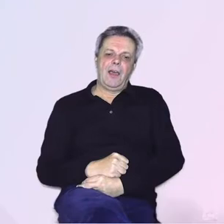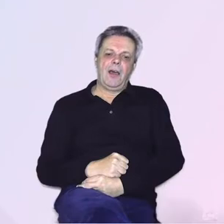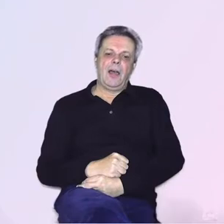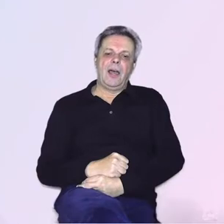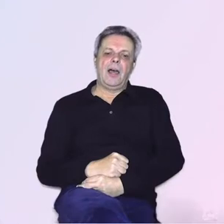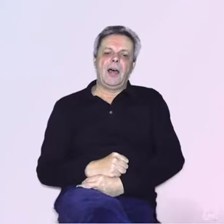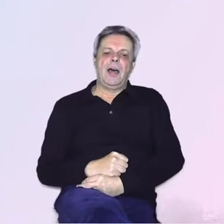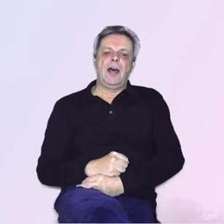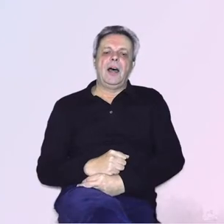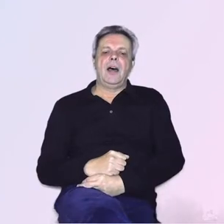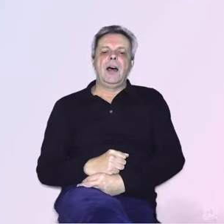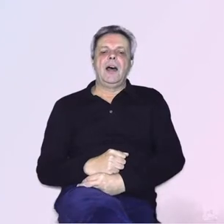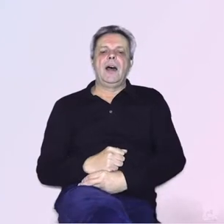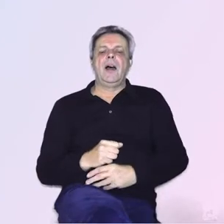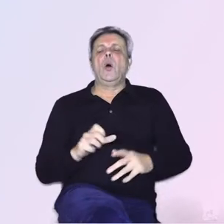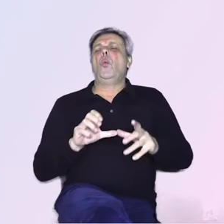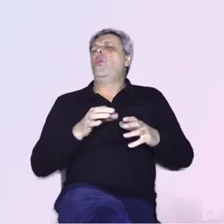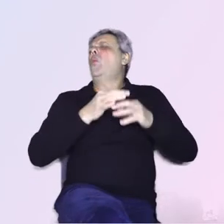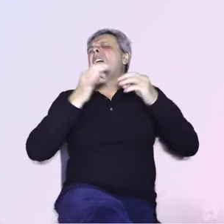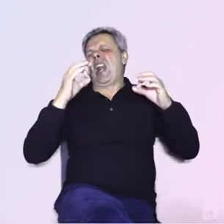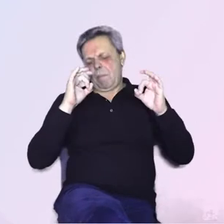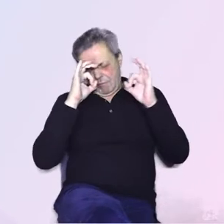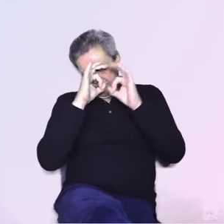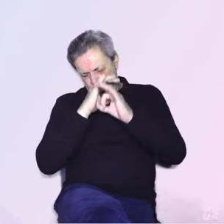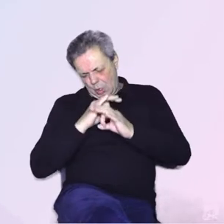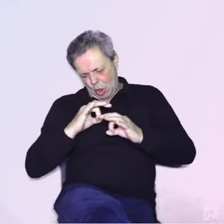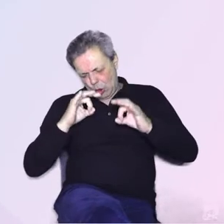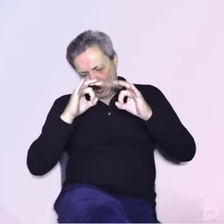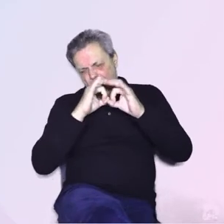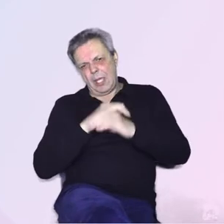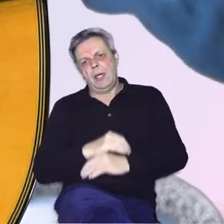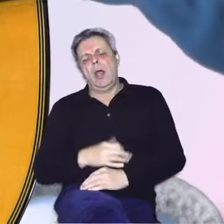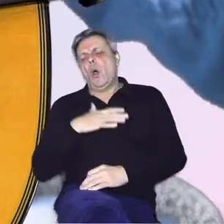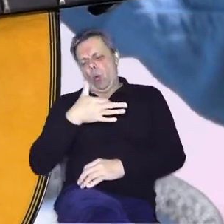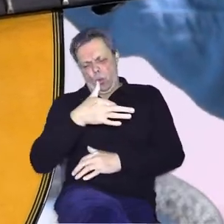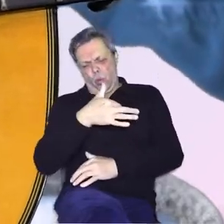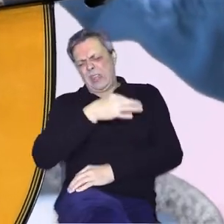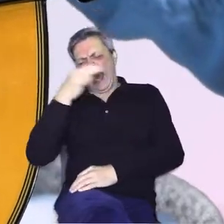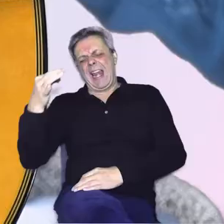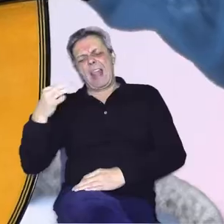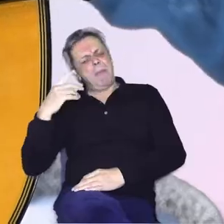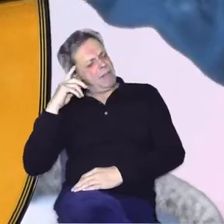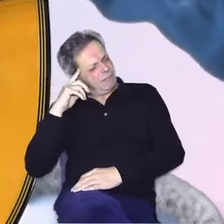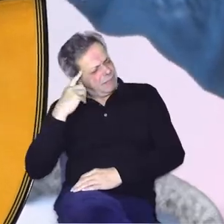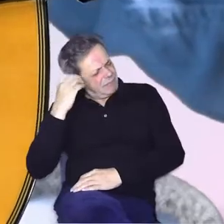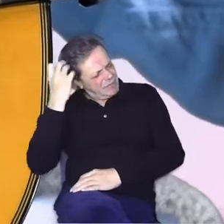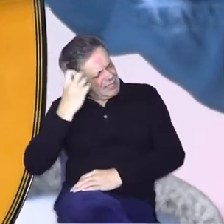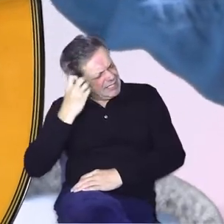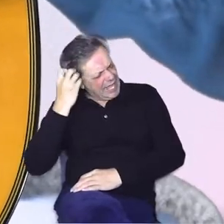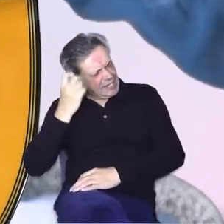U danima tuge, u danima sjete,